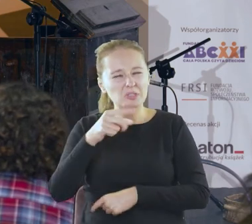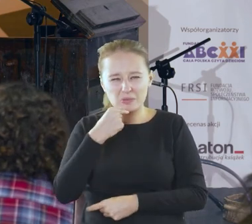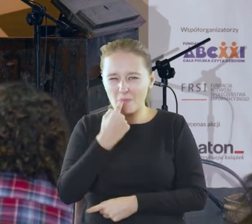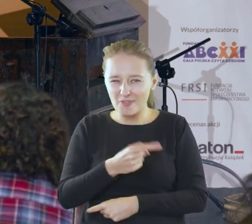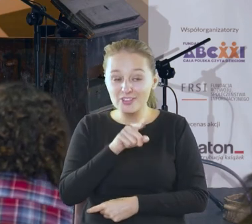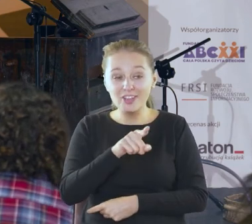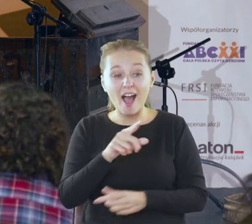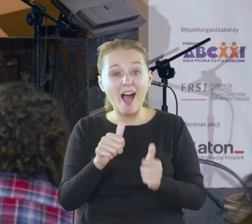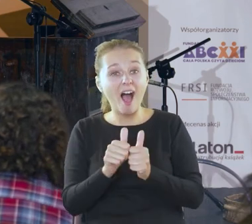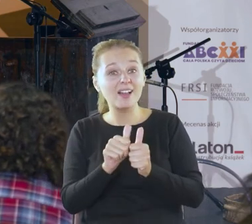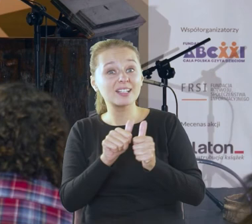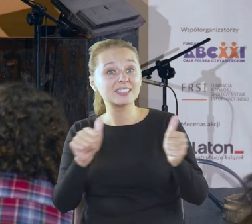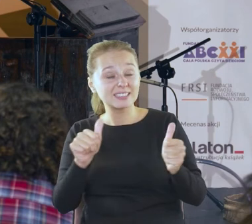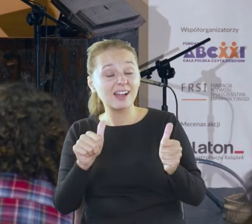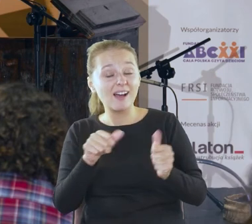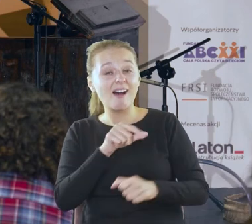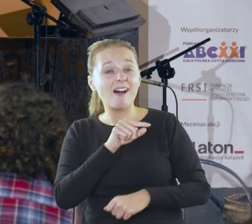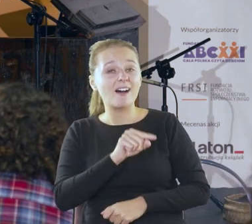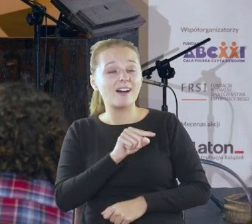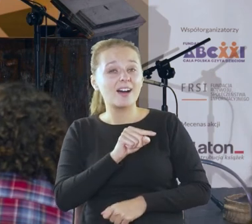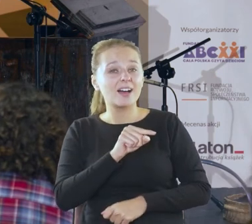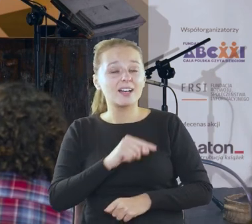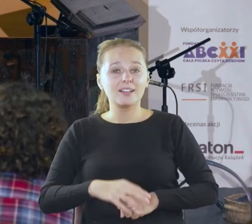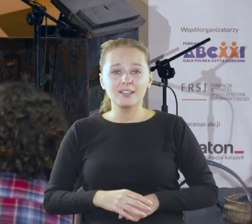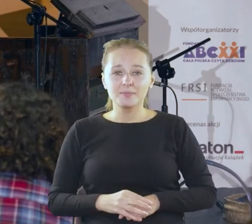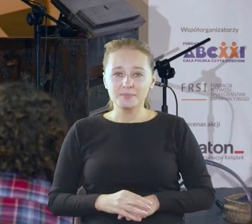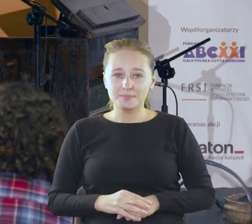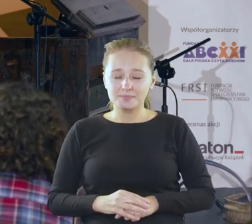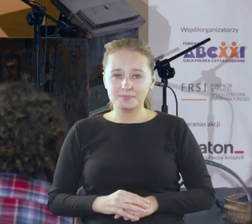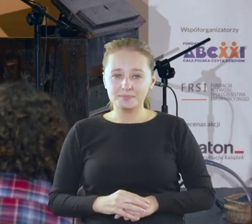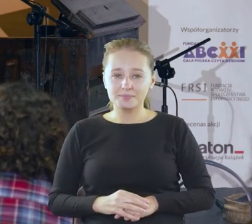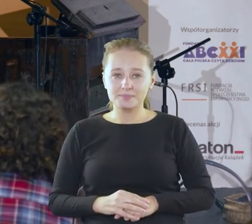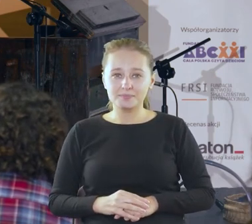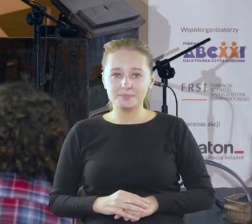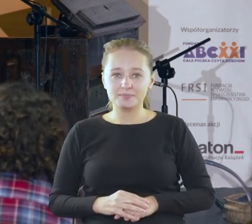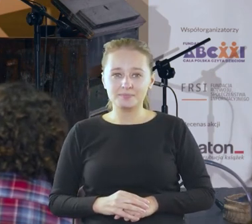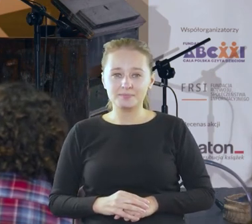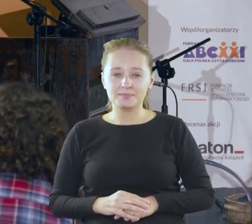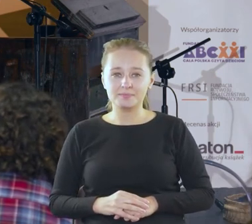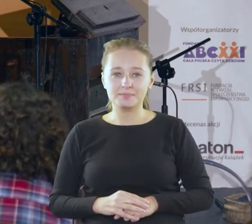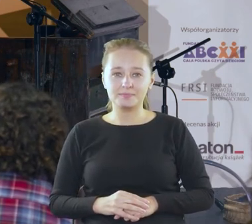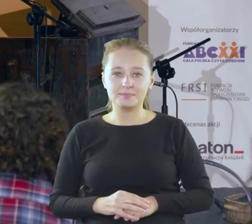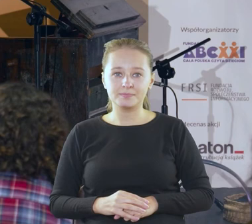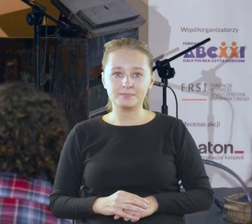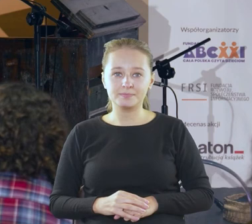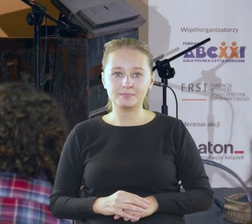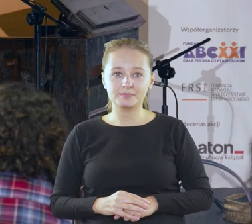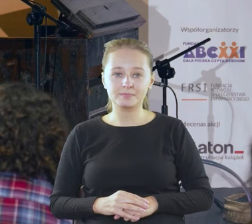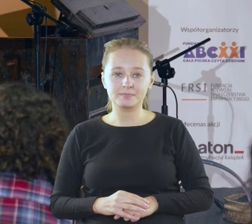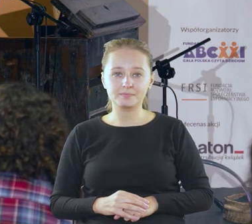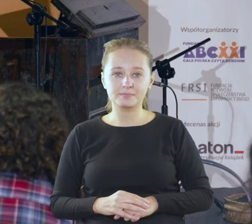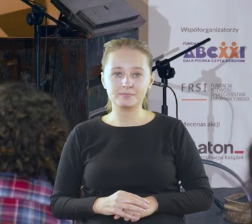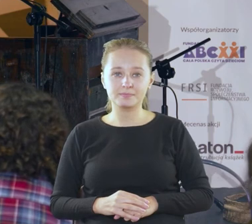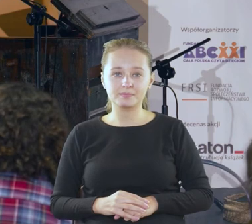ta fraza sama jakby ciśnie się do ust i